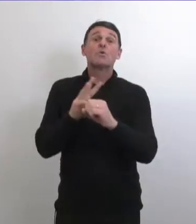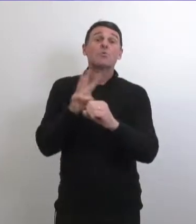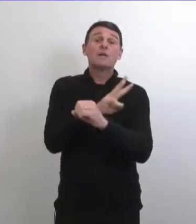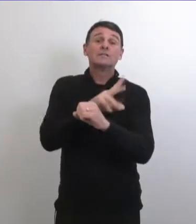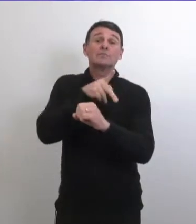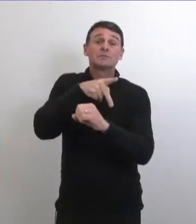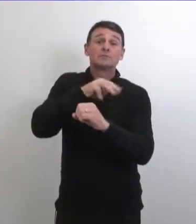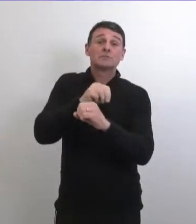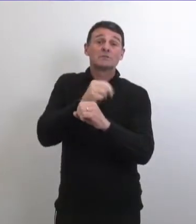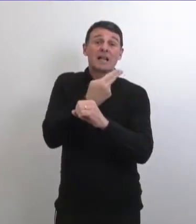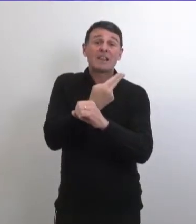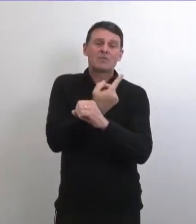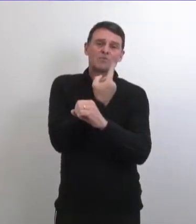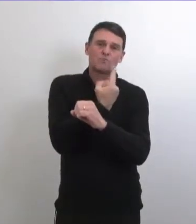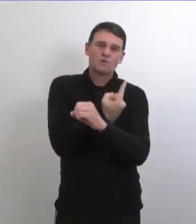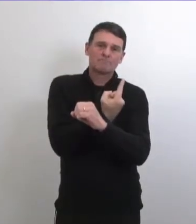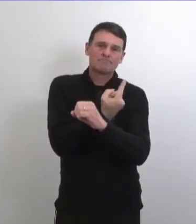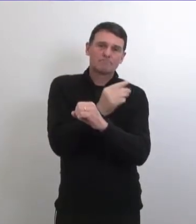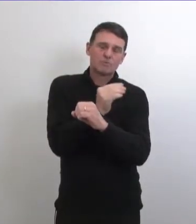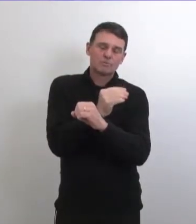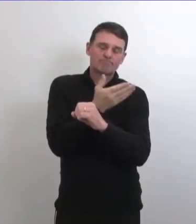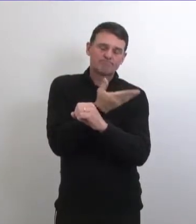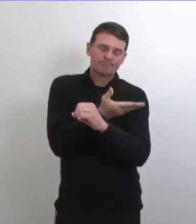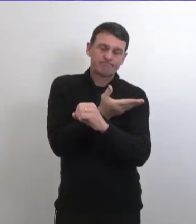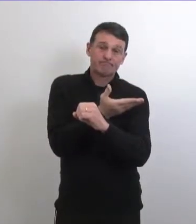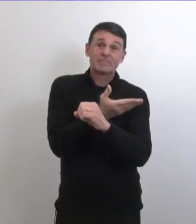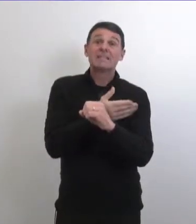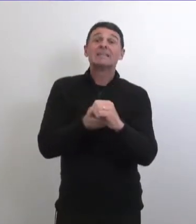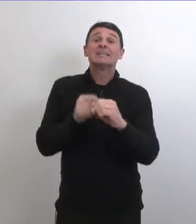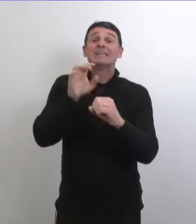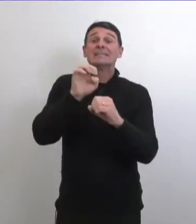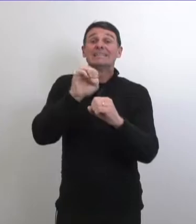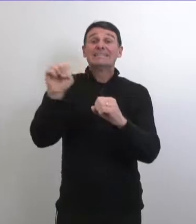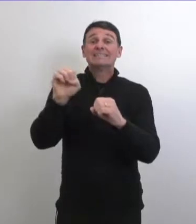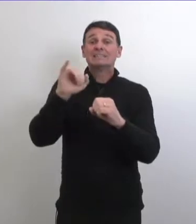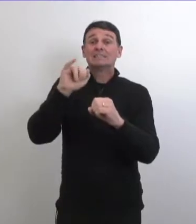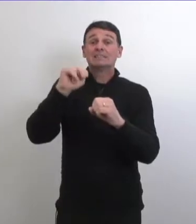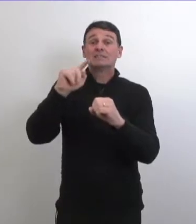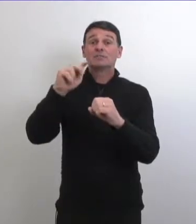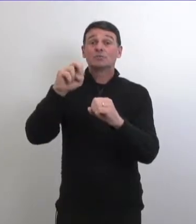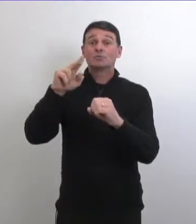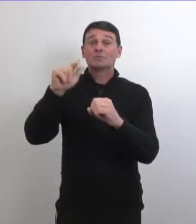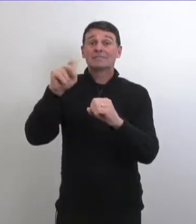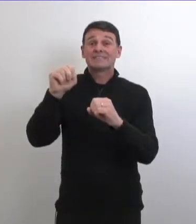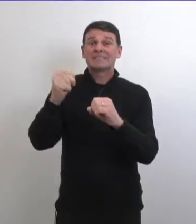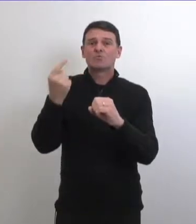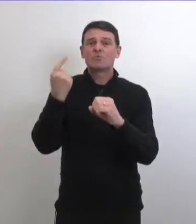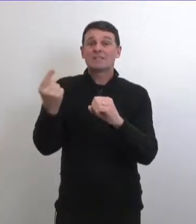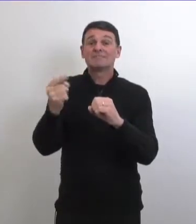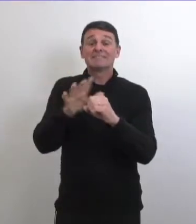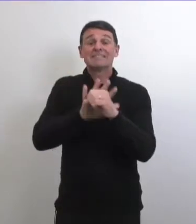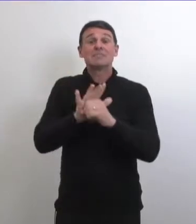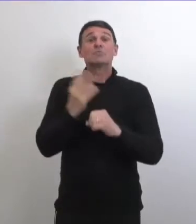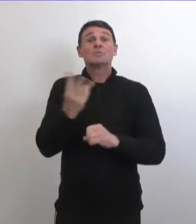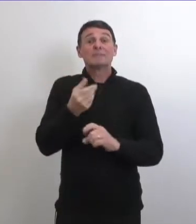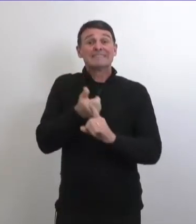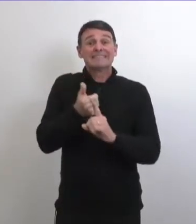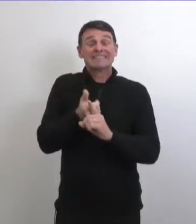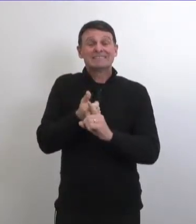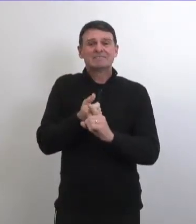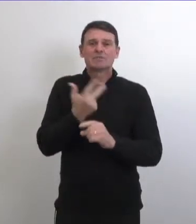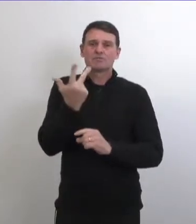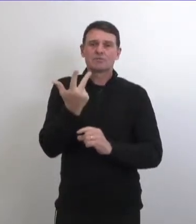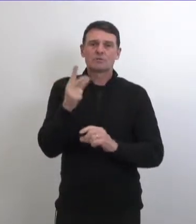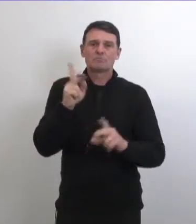un décès dans la région sanitaire de prairie mountain un décès dans la région sanitaire de